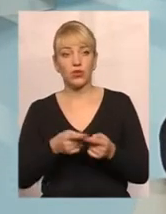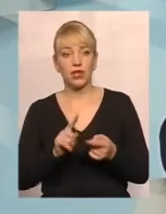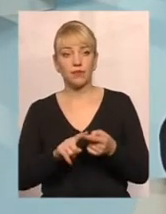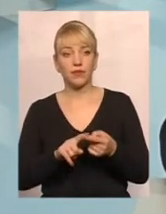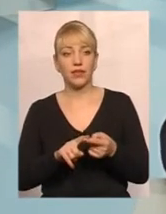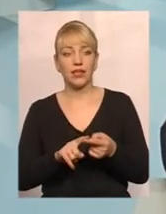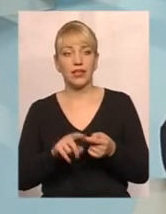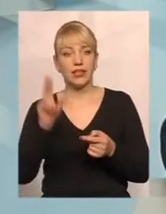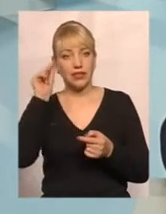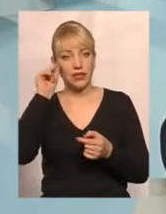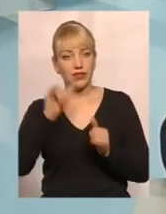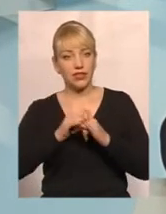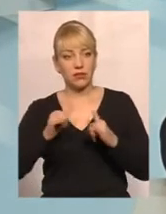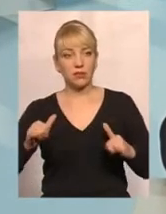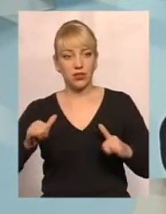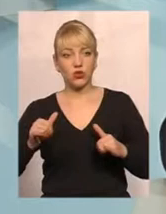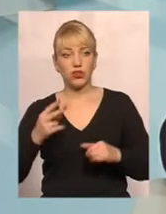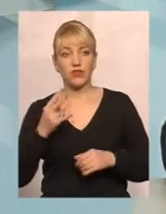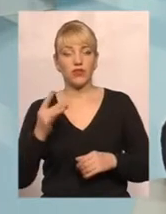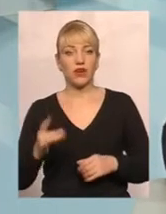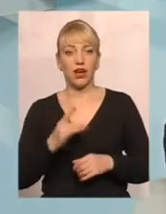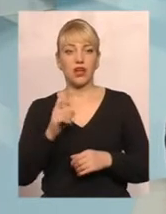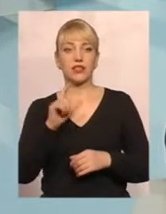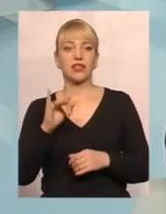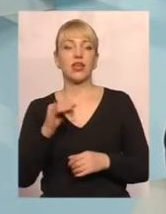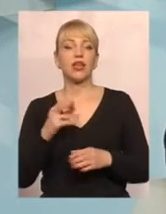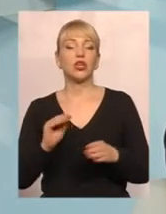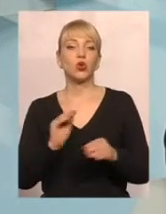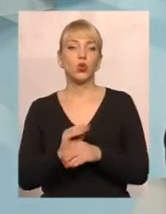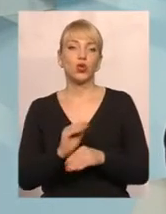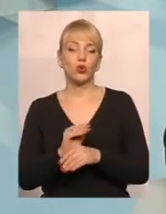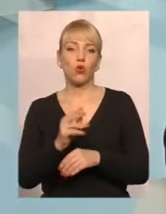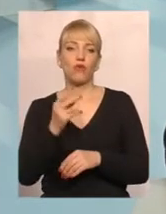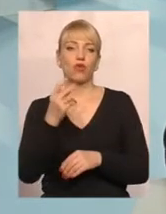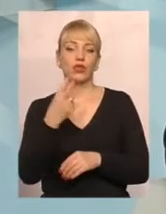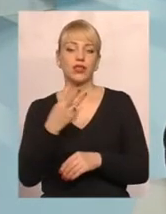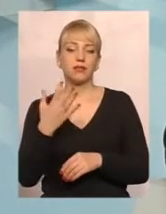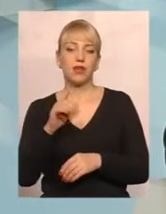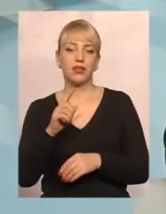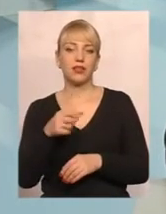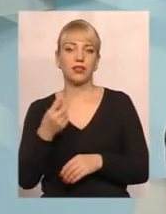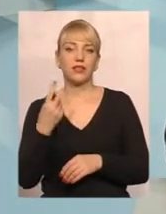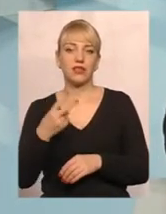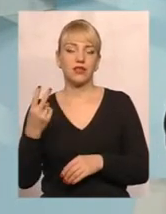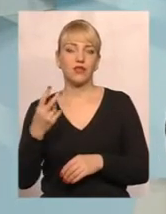цифра збільшується в два рази. І додатково 35,22